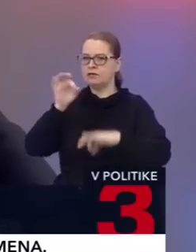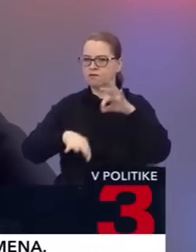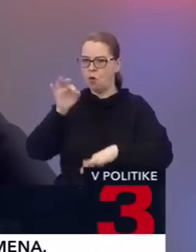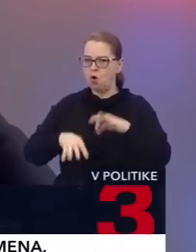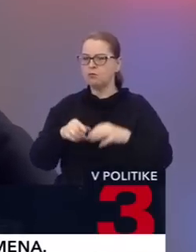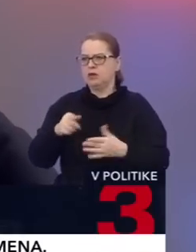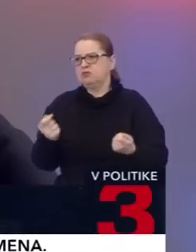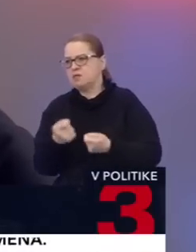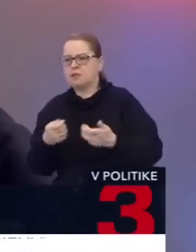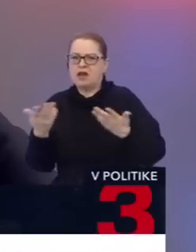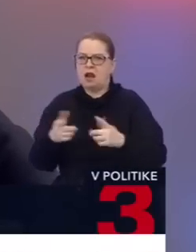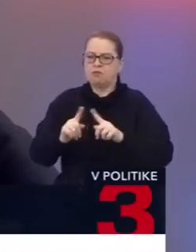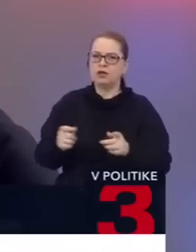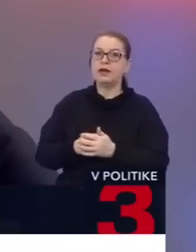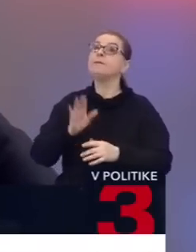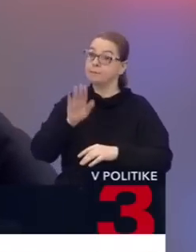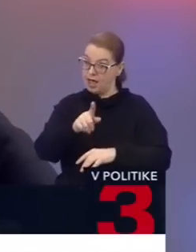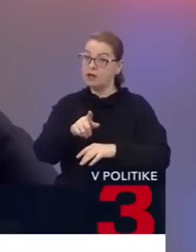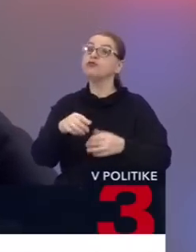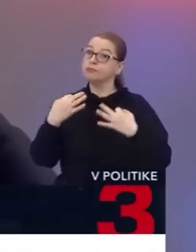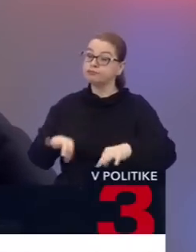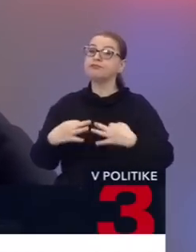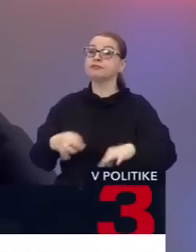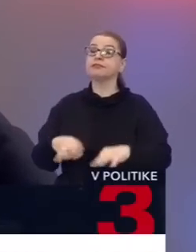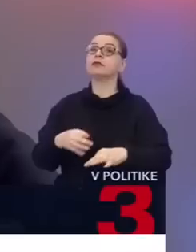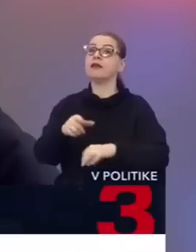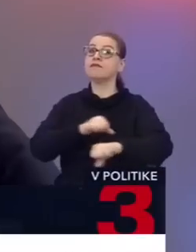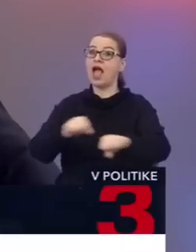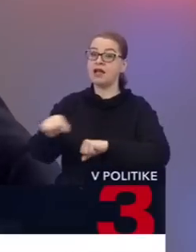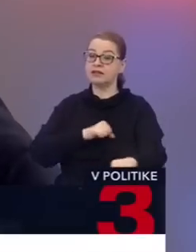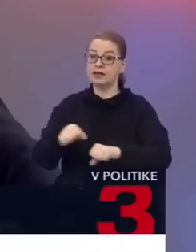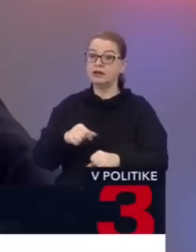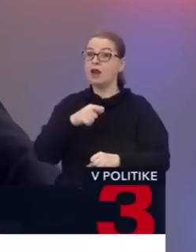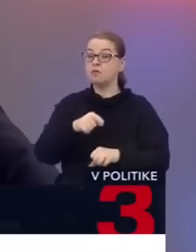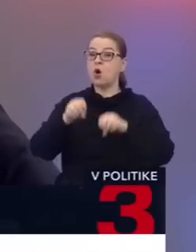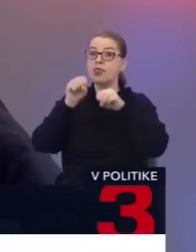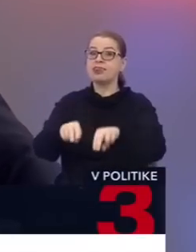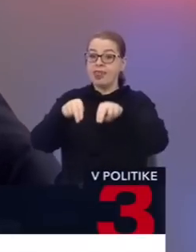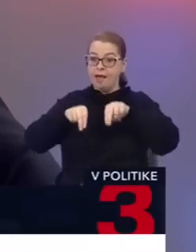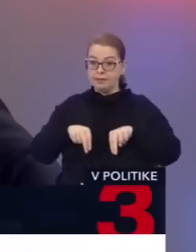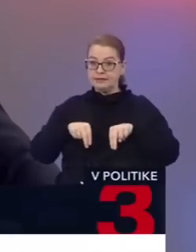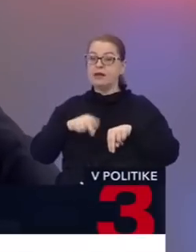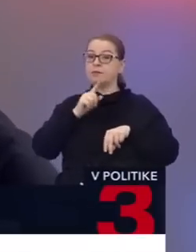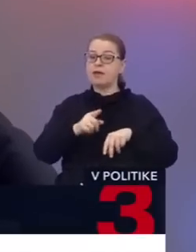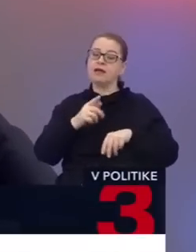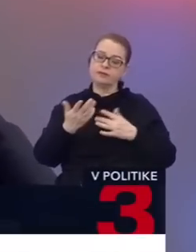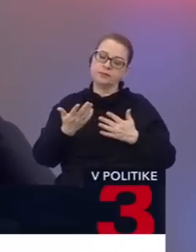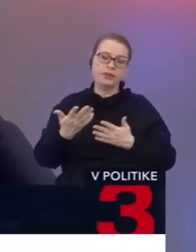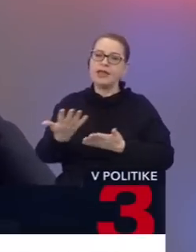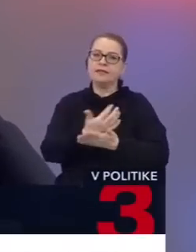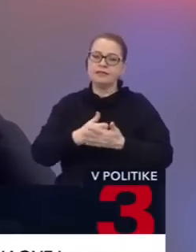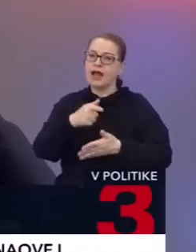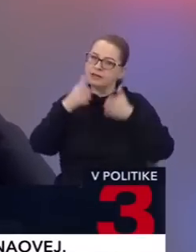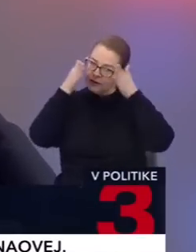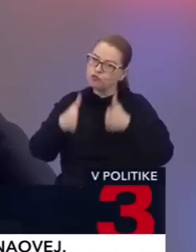Či máte legitimitu na to, aby ste vládli bez toho, pretože ste v demisii, máte vyslovenú nedôveru, respektíve nezískali